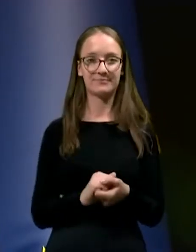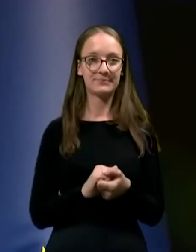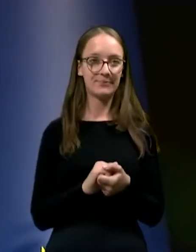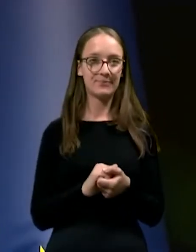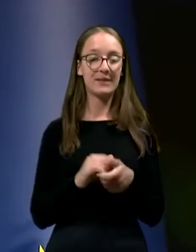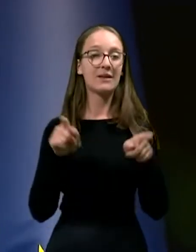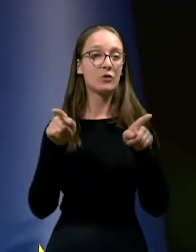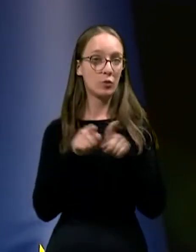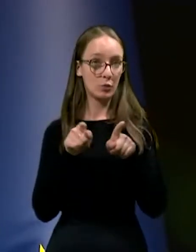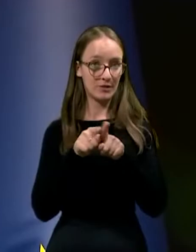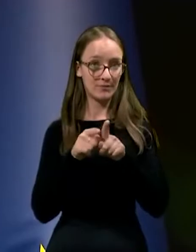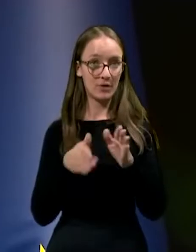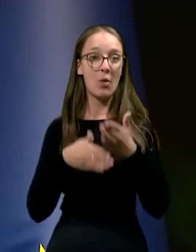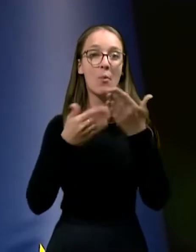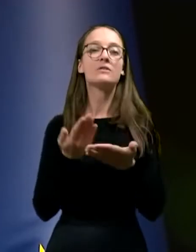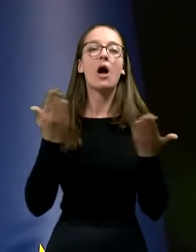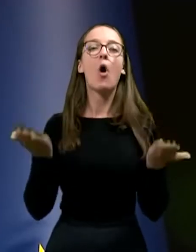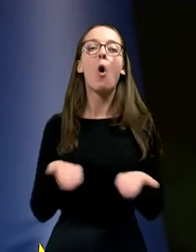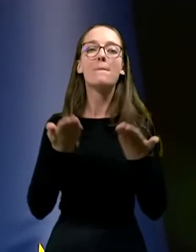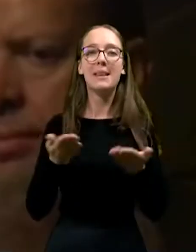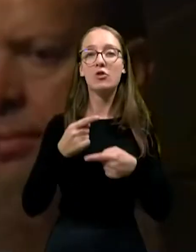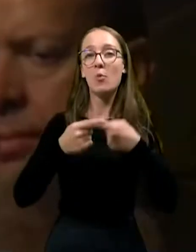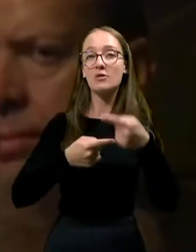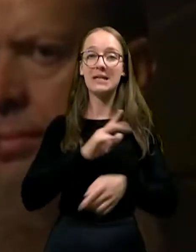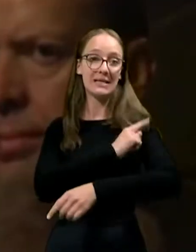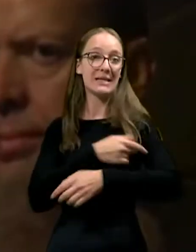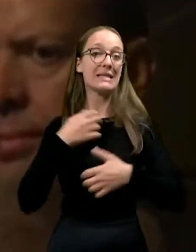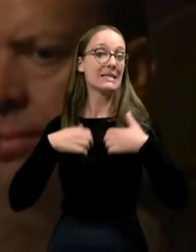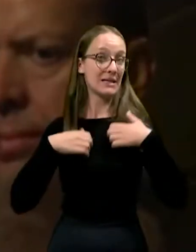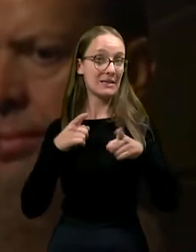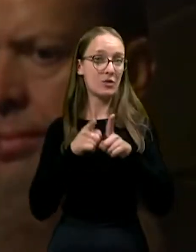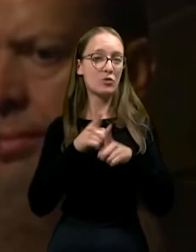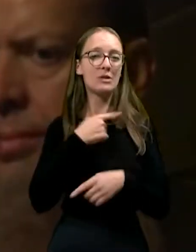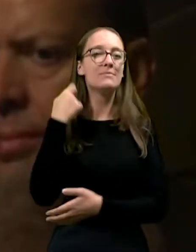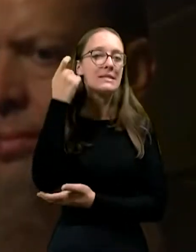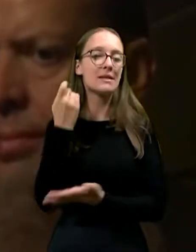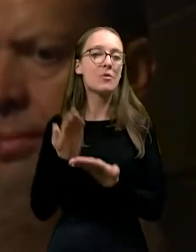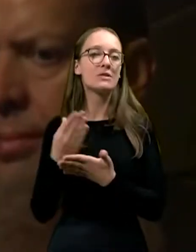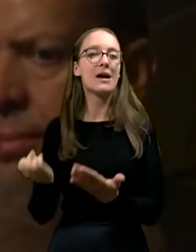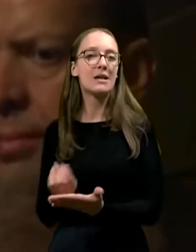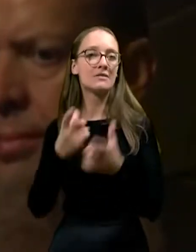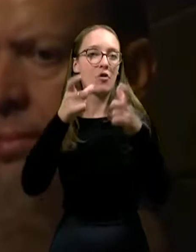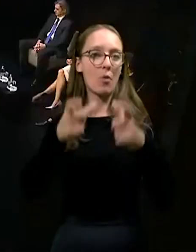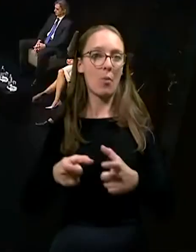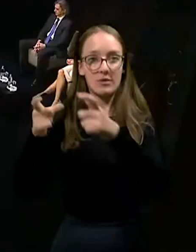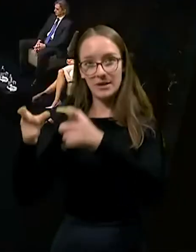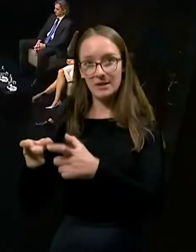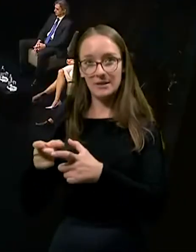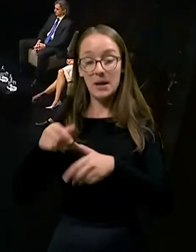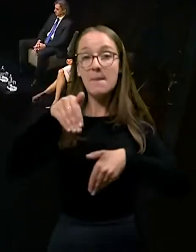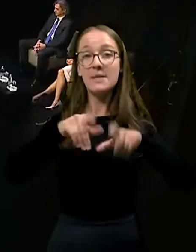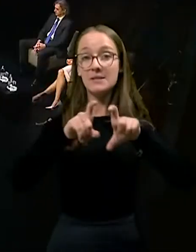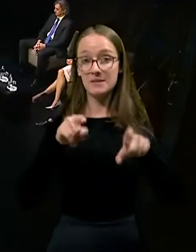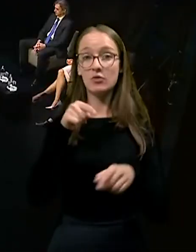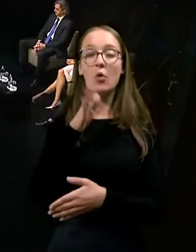Poleg pomoči za omeljitev posledice energetske krize, seveda skrbimo tudi za razvoj podjetij. Ministrstvo